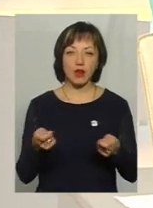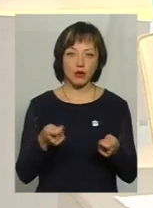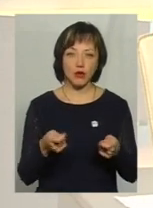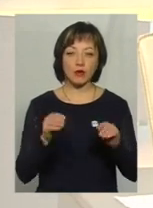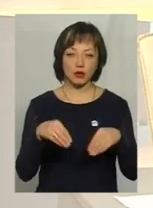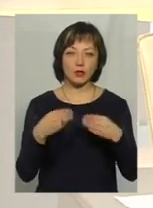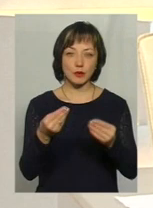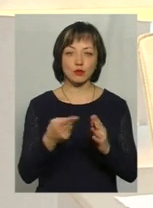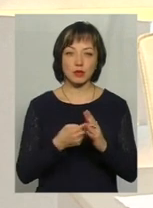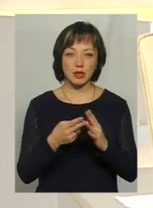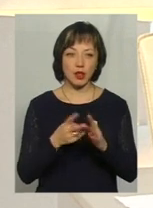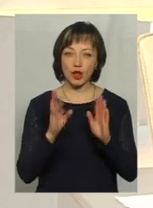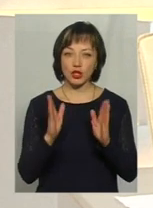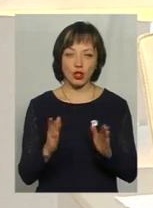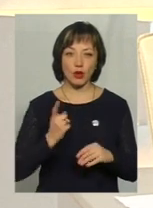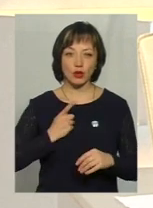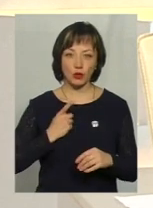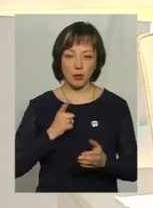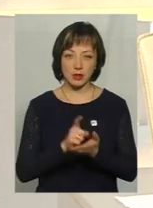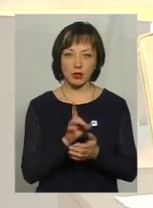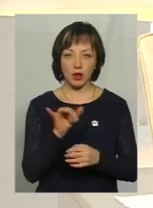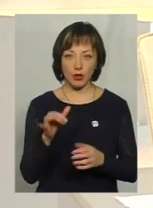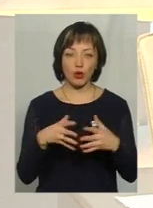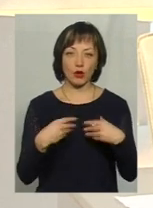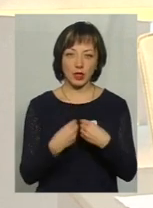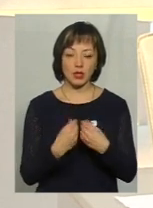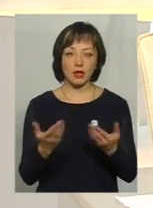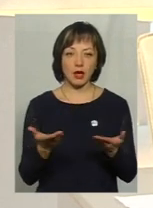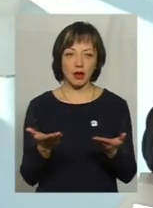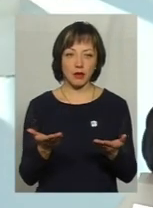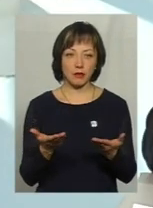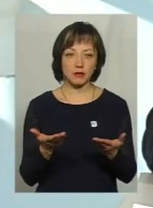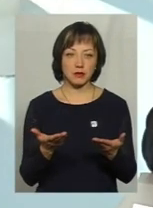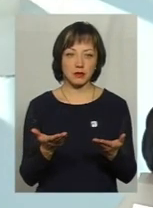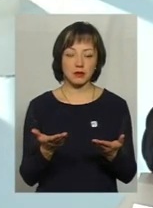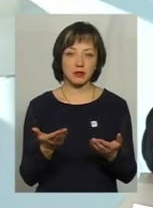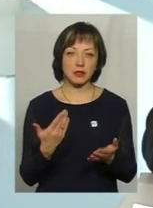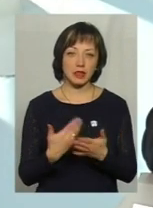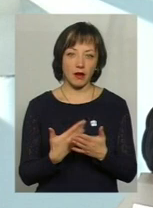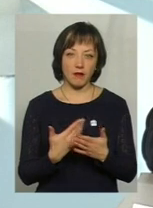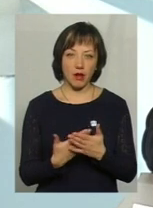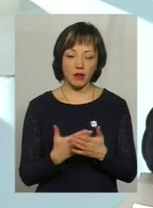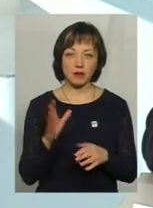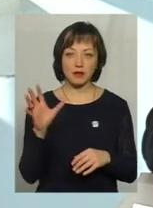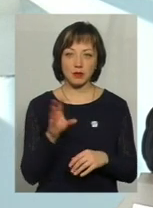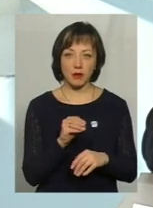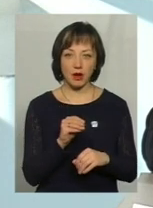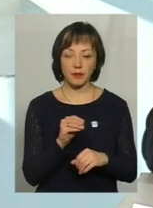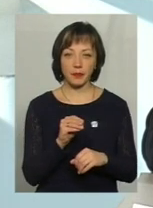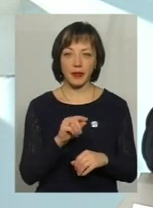призначену субсидію не лише одинокому пенсіонеру, й родині, яка, здавалося б, за тими всіма